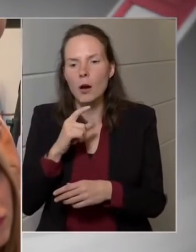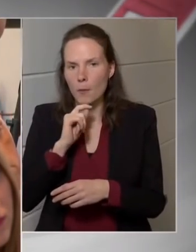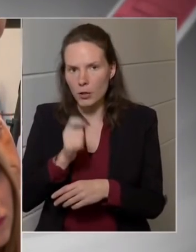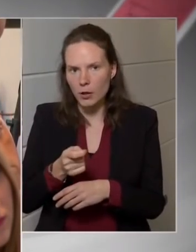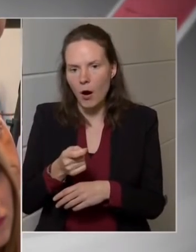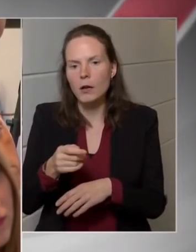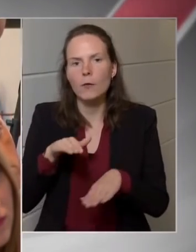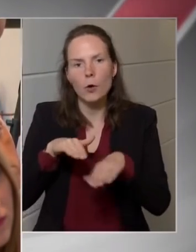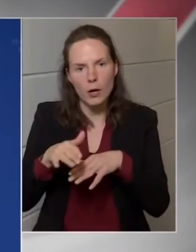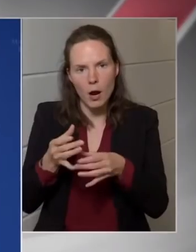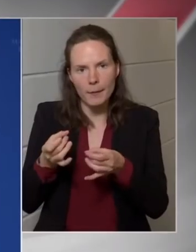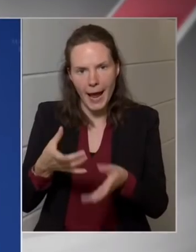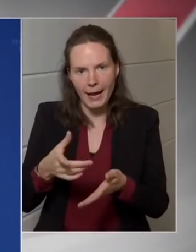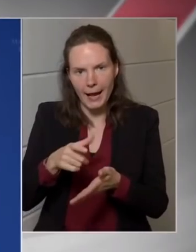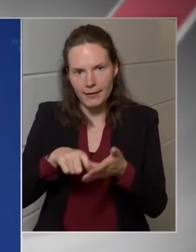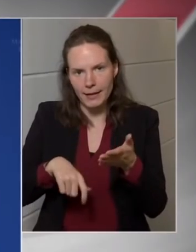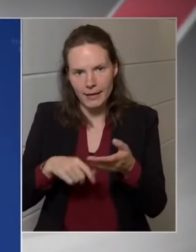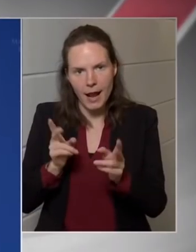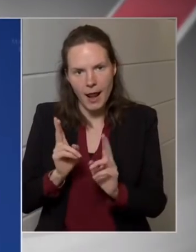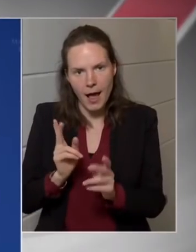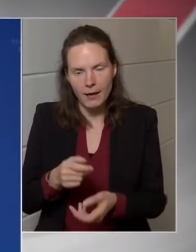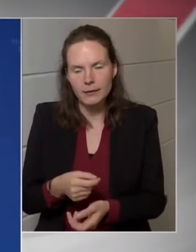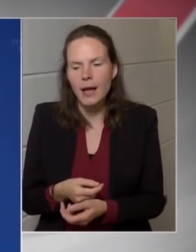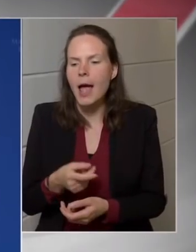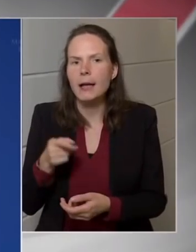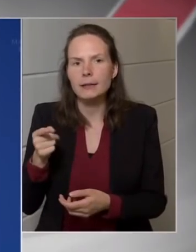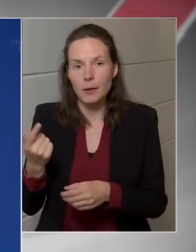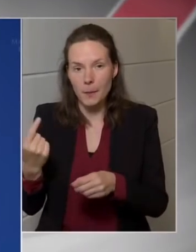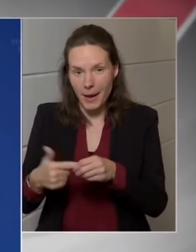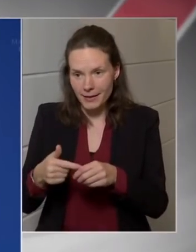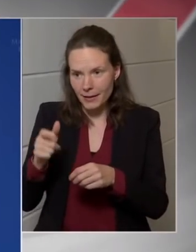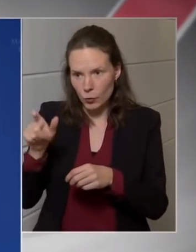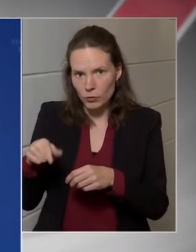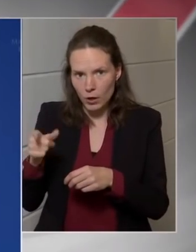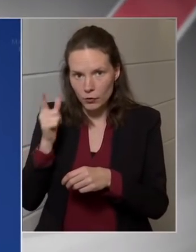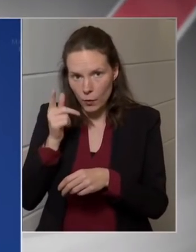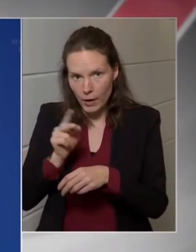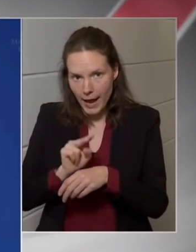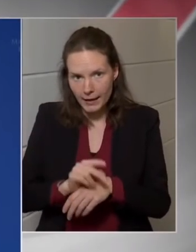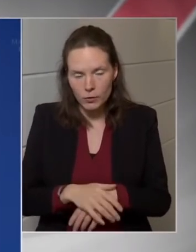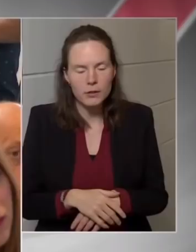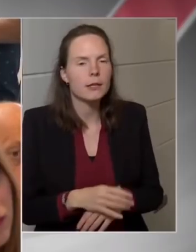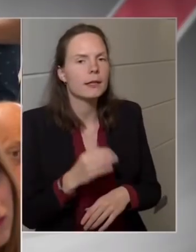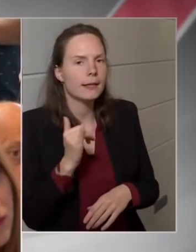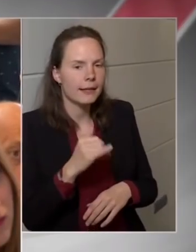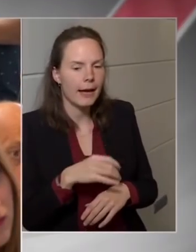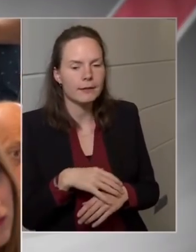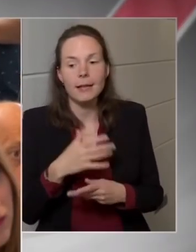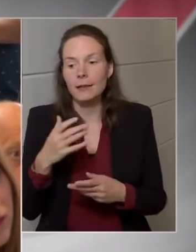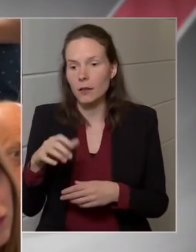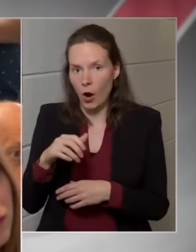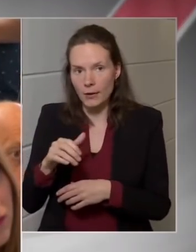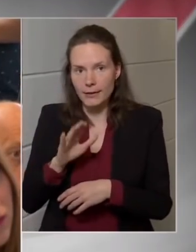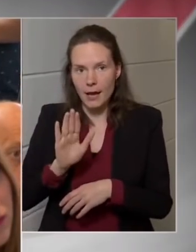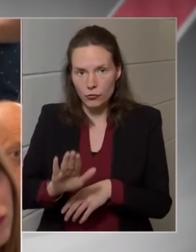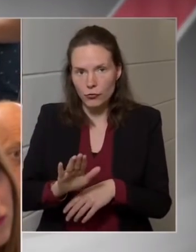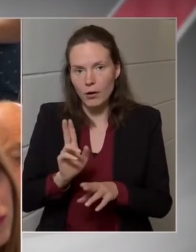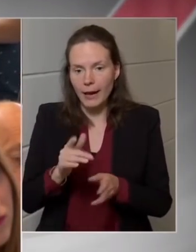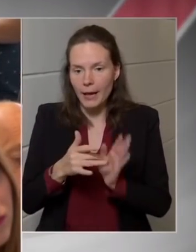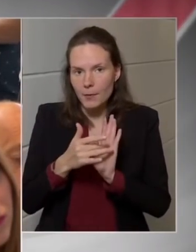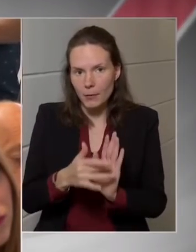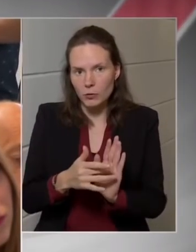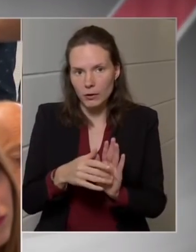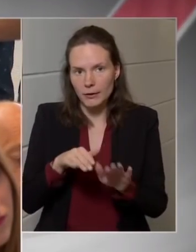fixáron tankolni, ezt a benzinkutasok fogják ellenőrizni? Így van. Tehát a kasszásnak be kell mutatni a